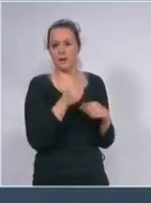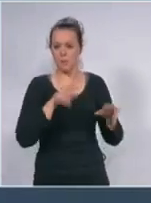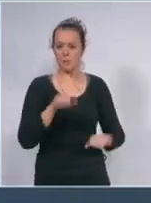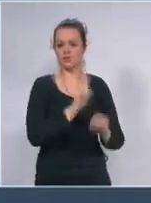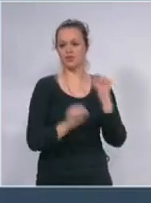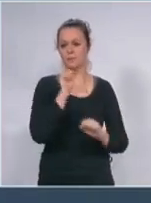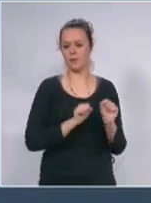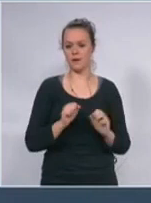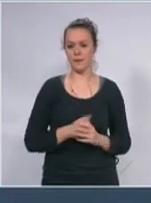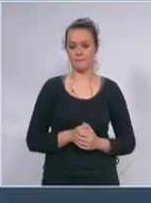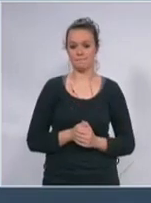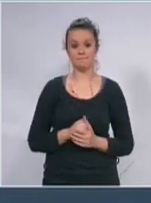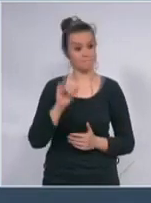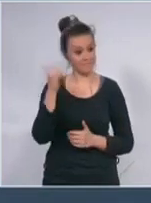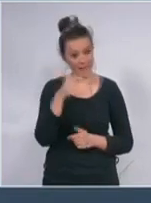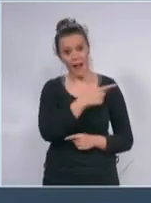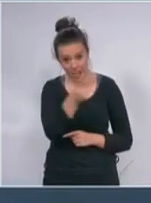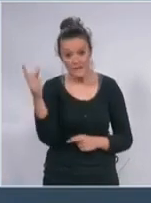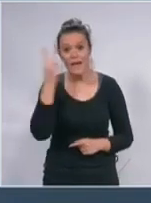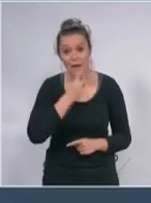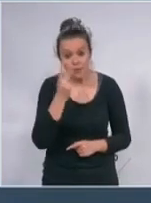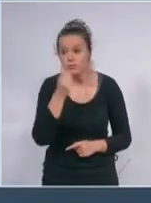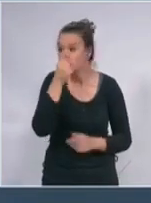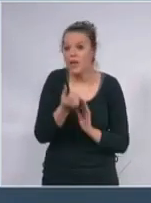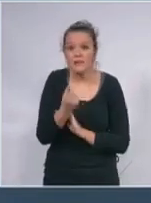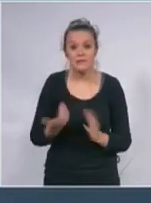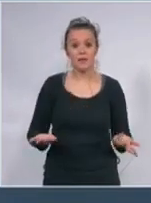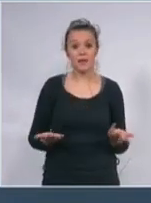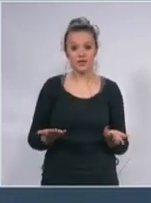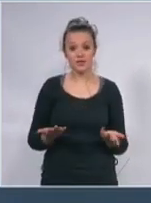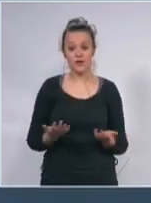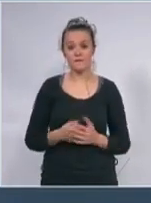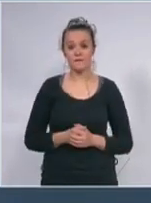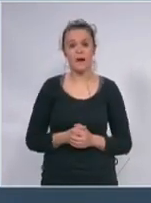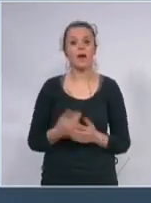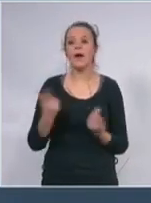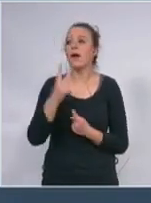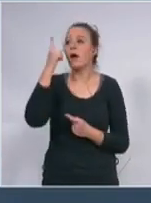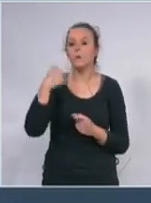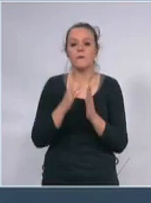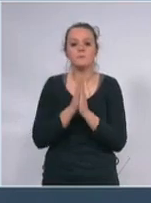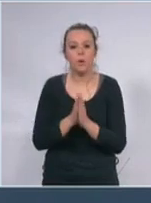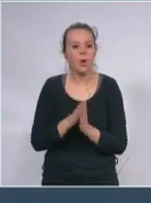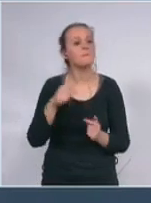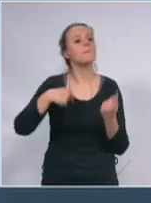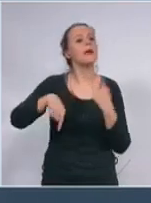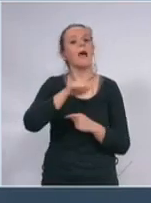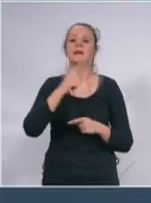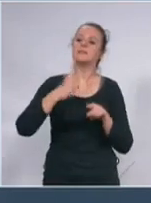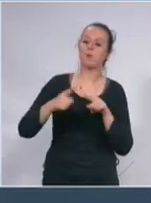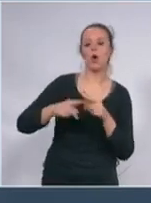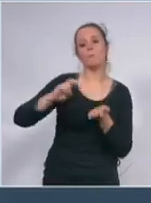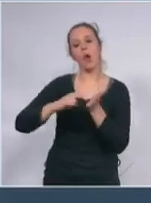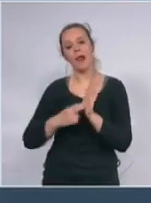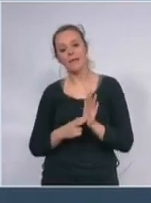Da li ljudi razumete šta se dešava? Ko Boga vas molim ne radimo ovo zato što nam je važno zbog bilo kakve politike